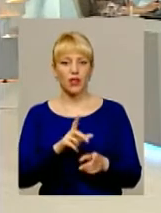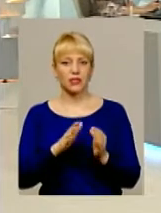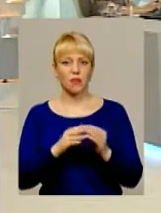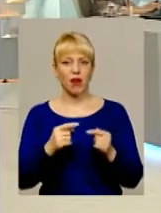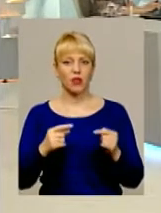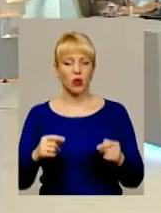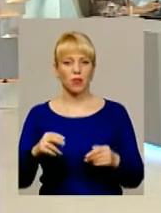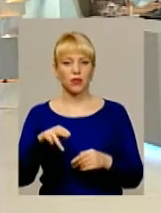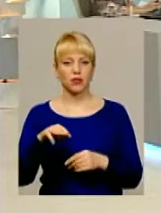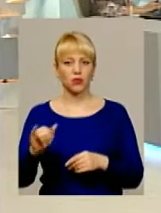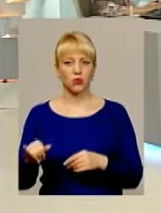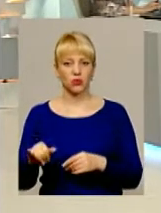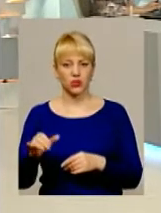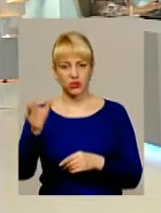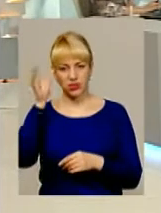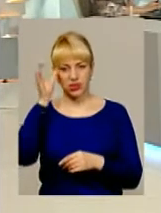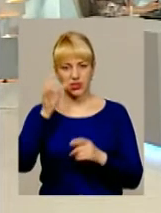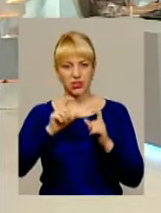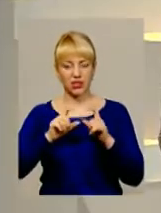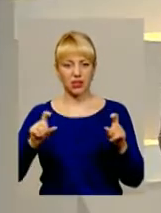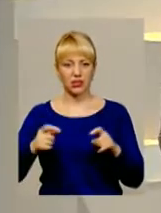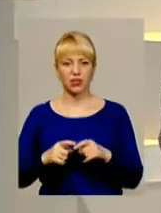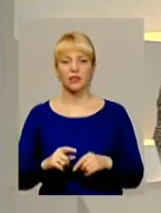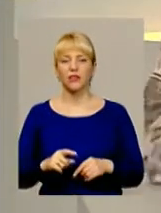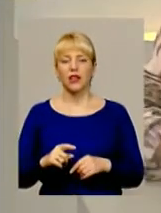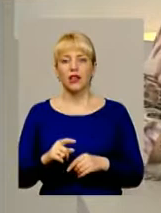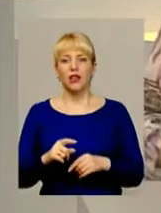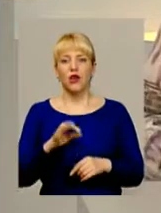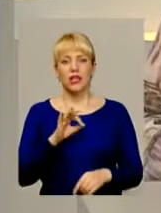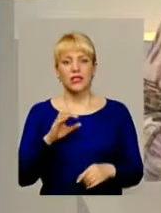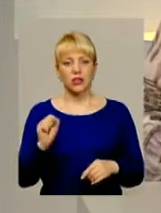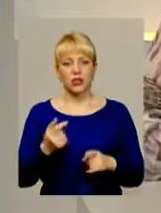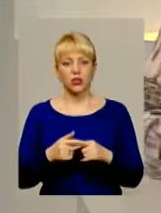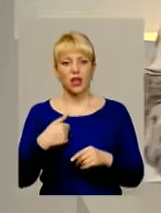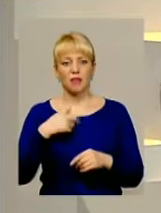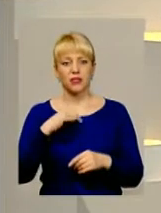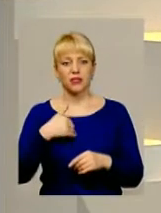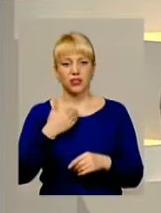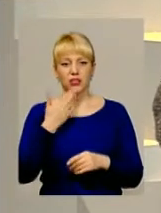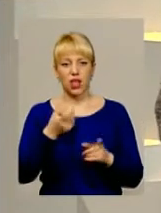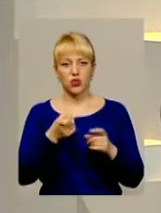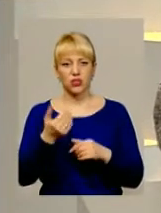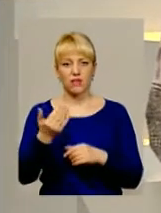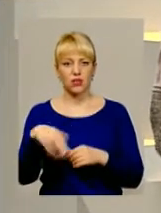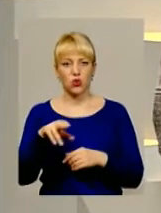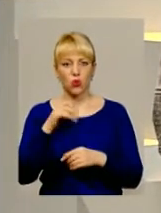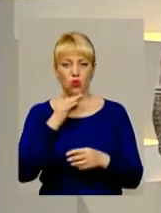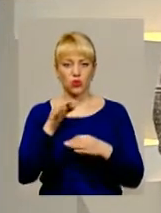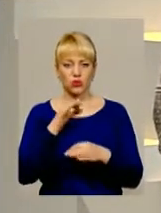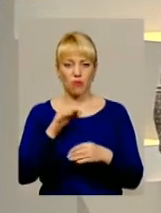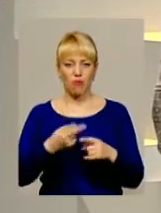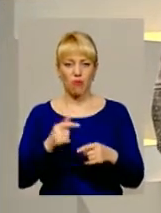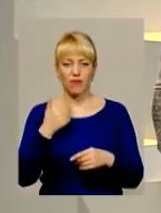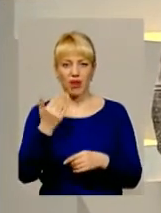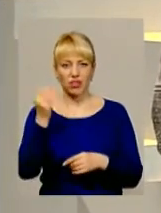професійно-технічних навчальних закладів. Олександр Анатолійович, я хотіла, щоб залучити ще вас до розвою, скажіть, будь ласка, от ваше